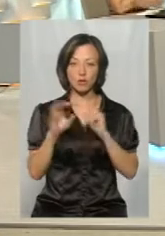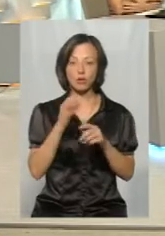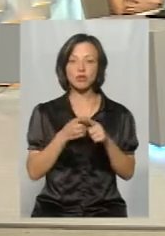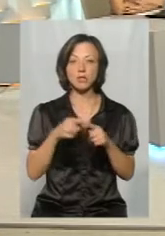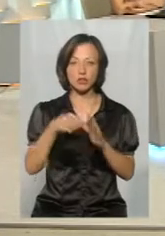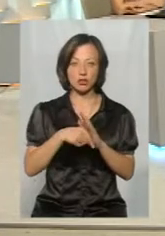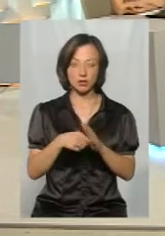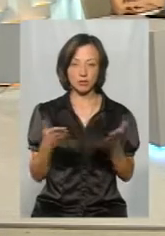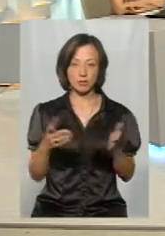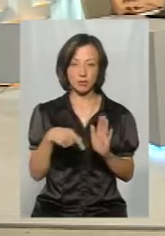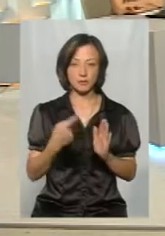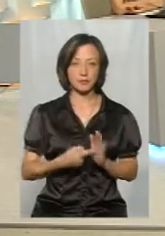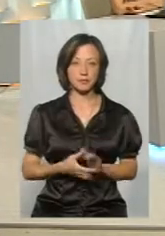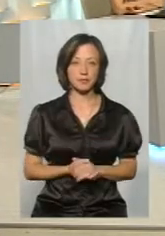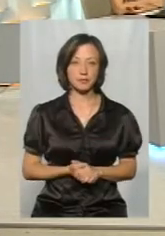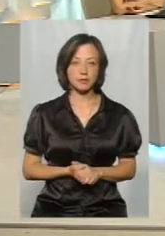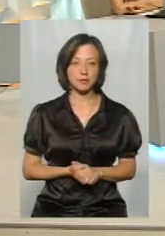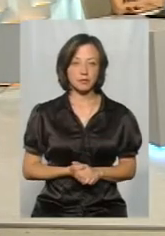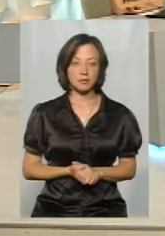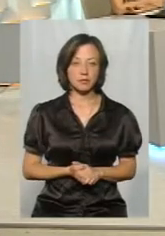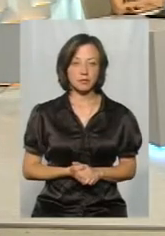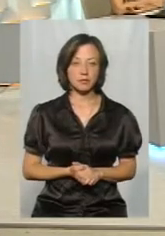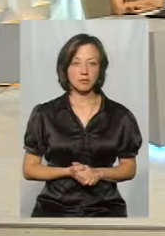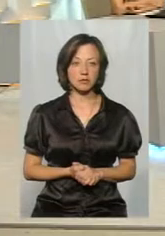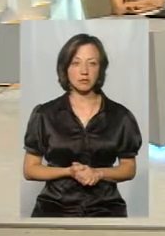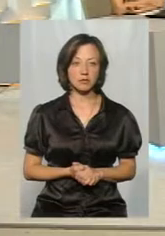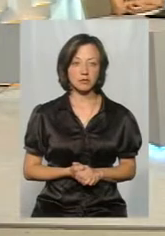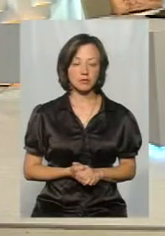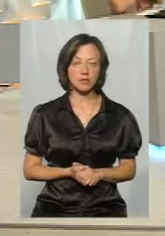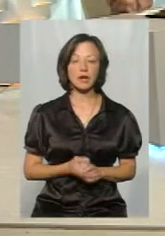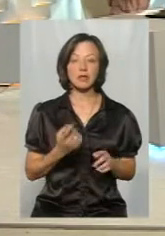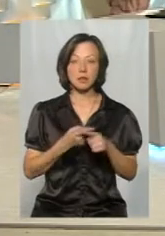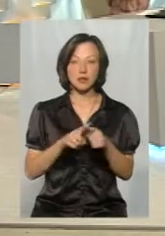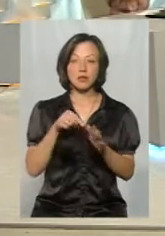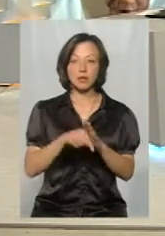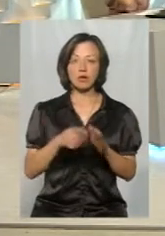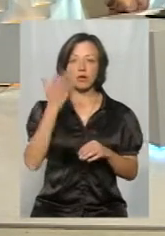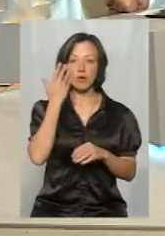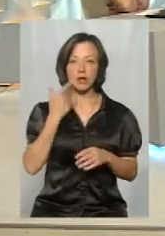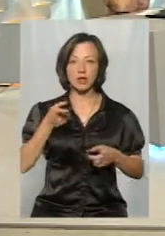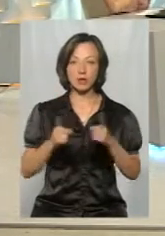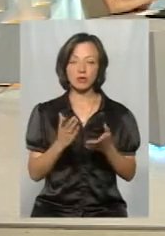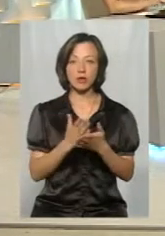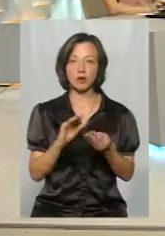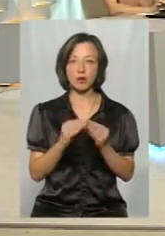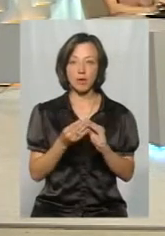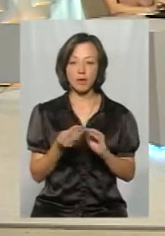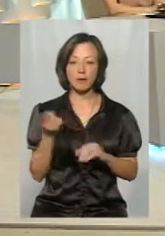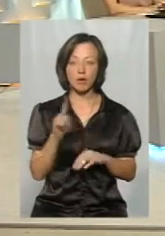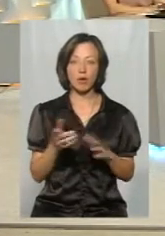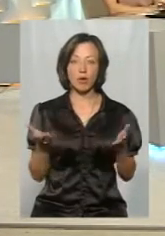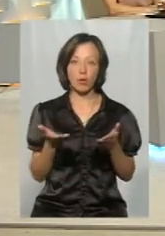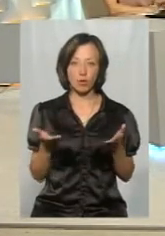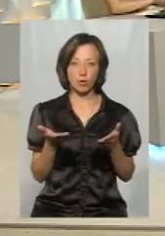що це свідчить? Це свідчить про те, що коли дійсно є проблема, над якою,